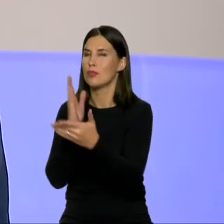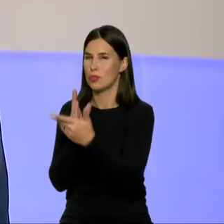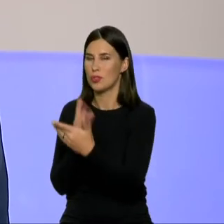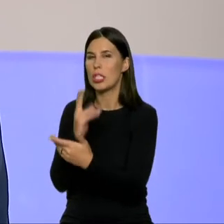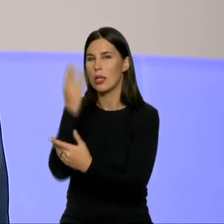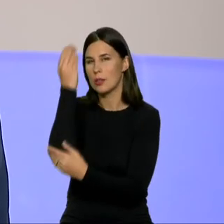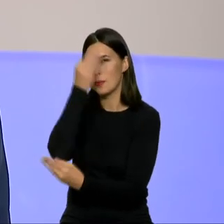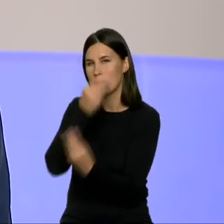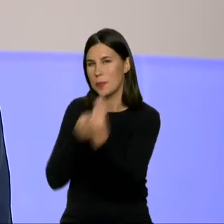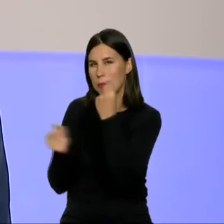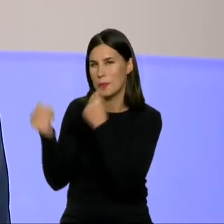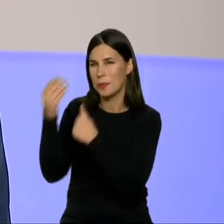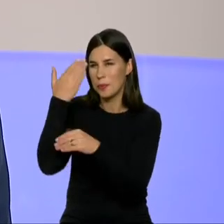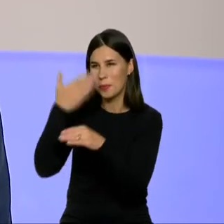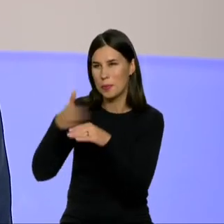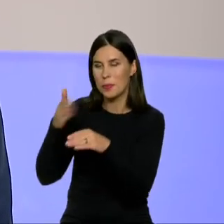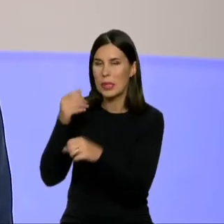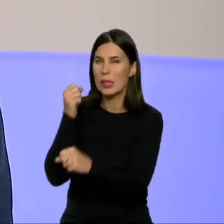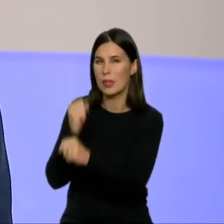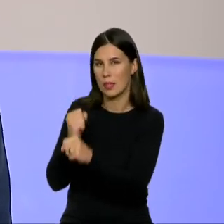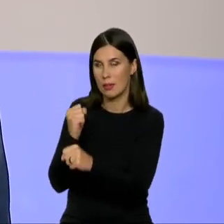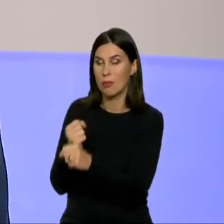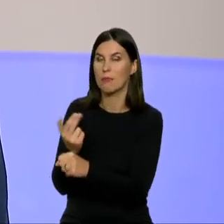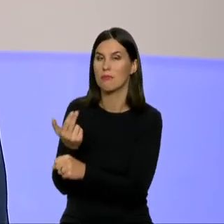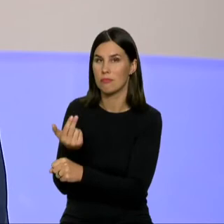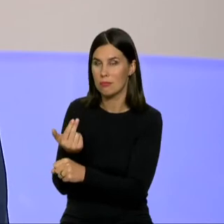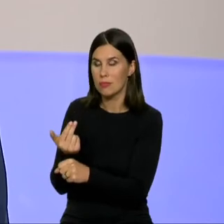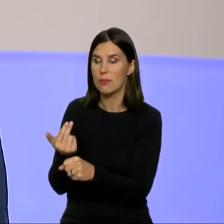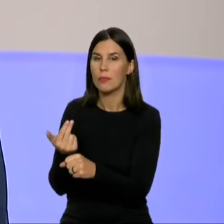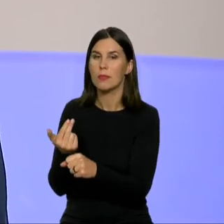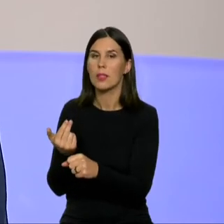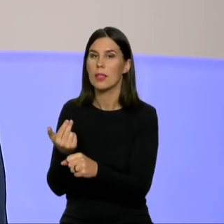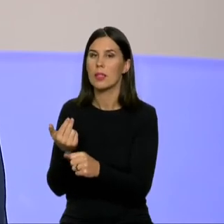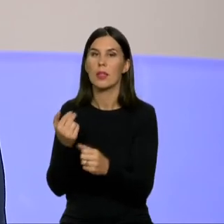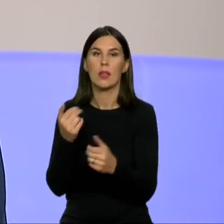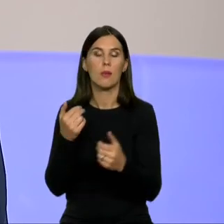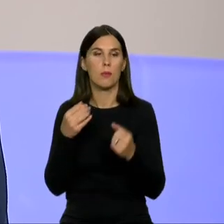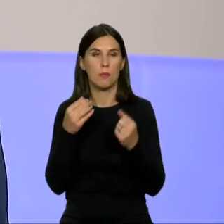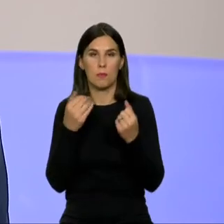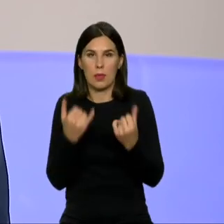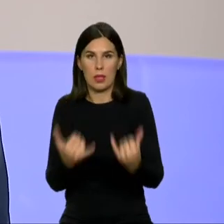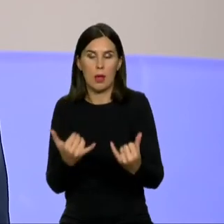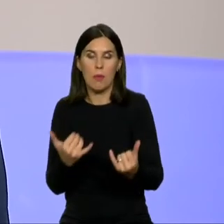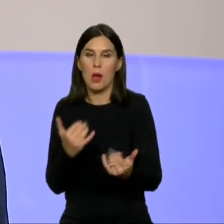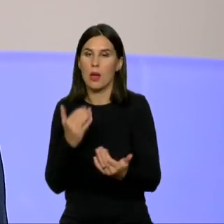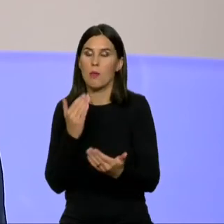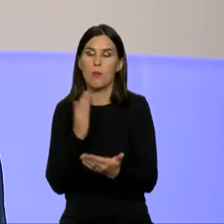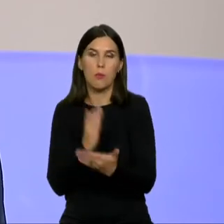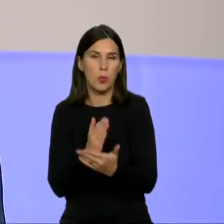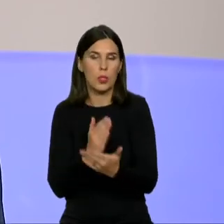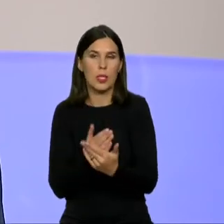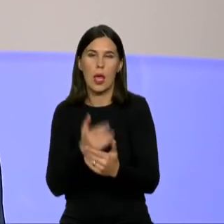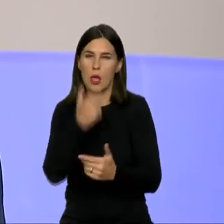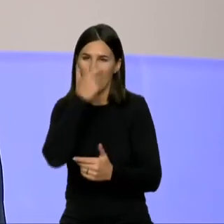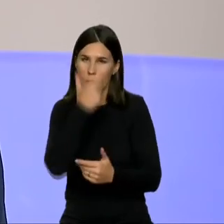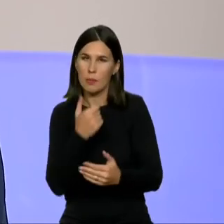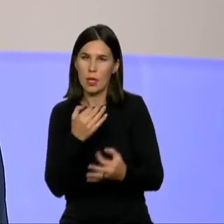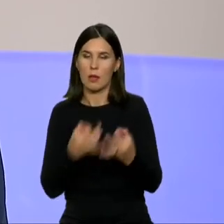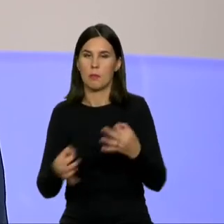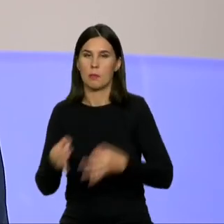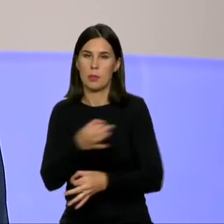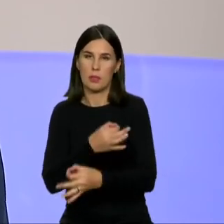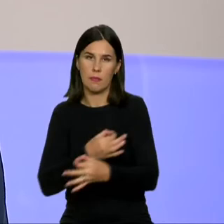vis tik tai egzistuoja, tai svarstyti labai rimtai visiems kitiems metams pratesimą